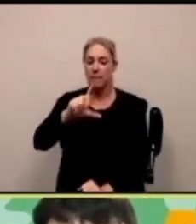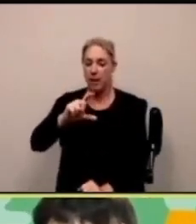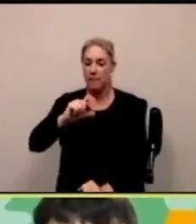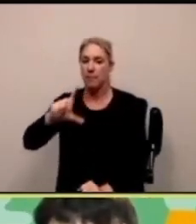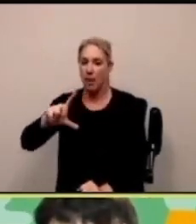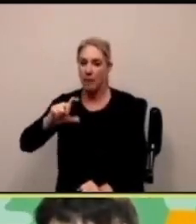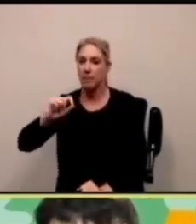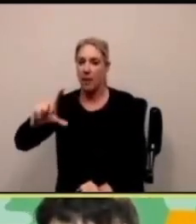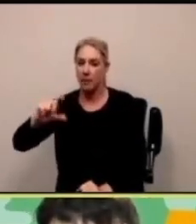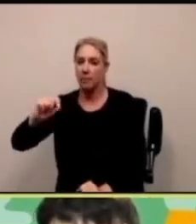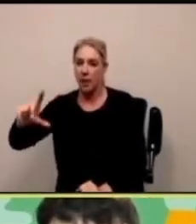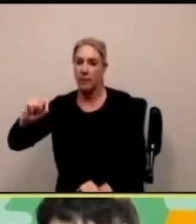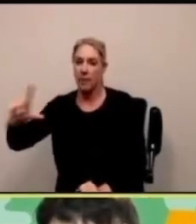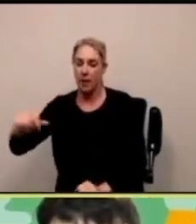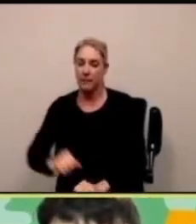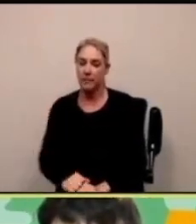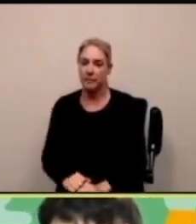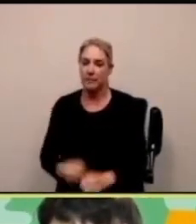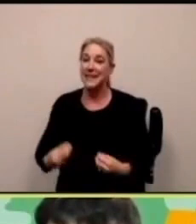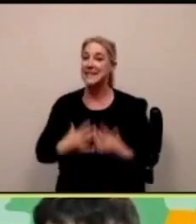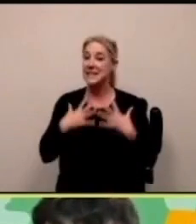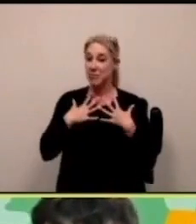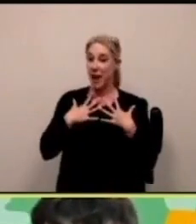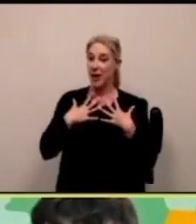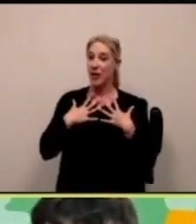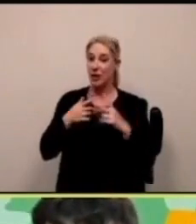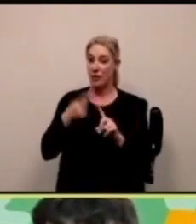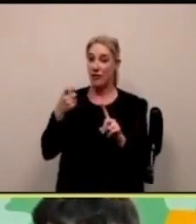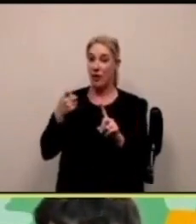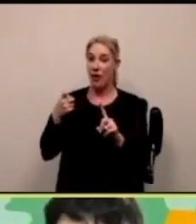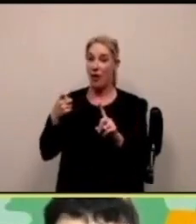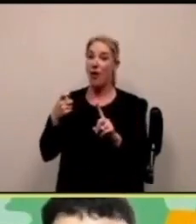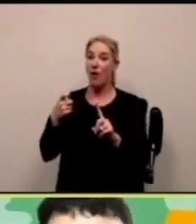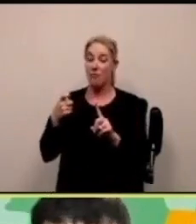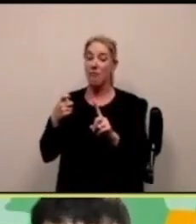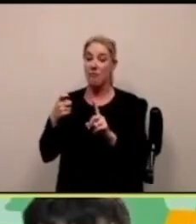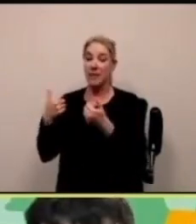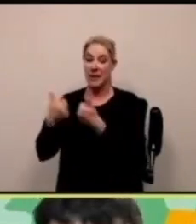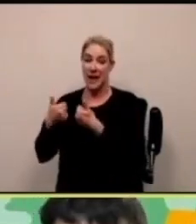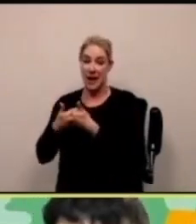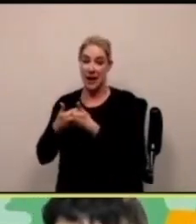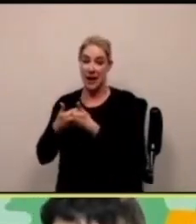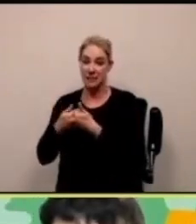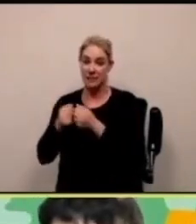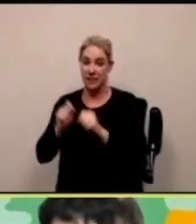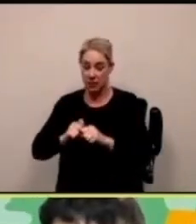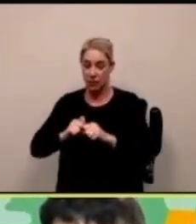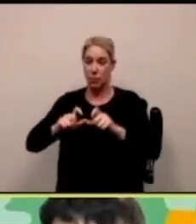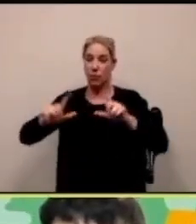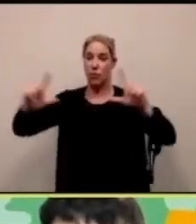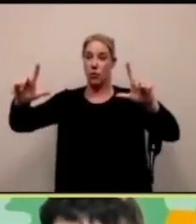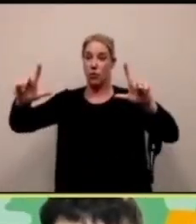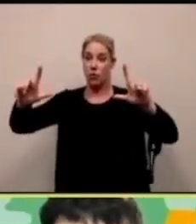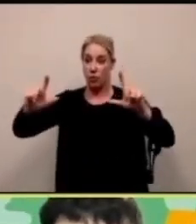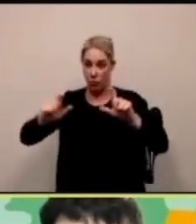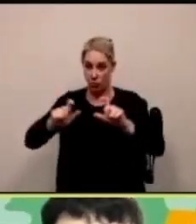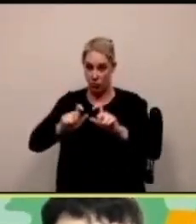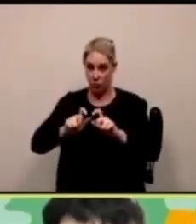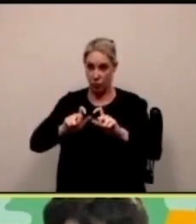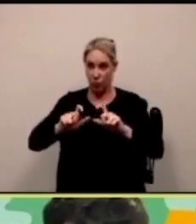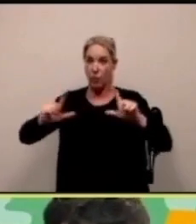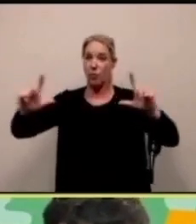speciale di arcoidi di arcobaleno per esempio è sempre ispirato negli effetti che vediamo nei giochi